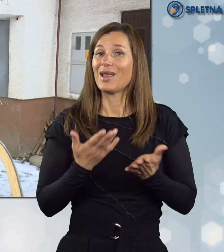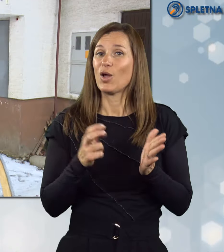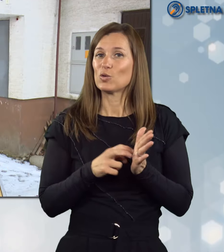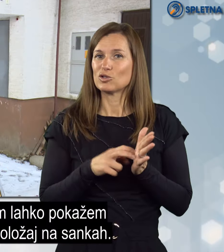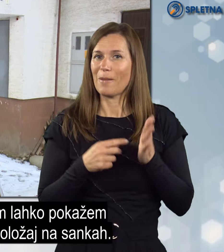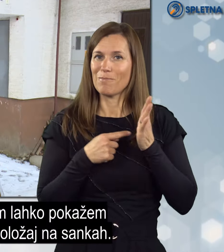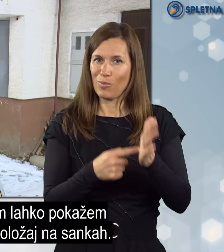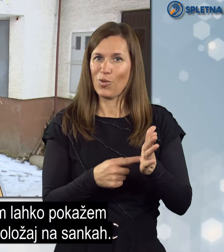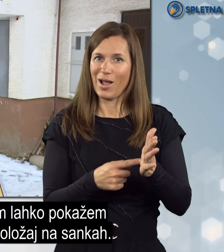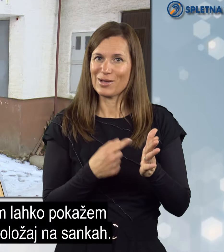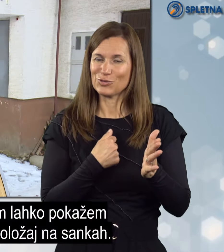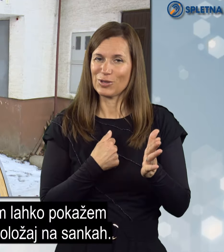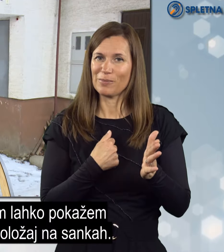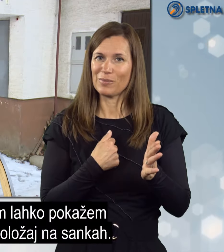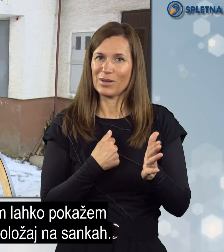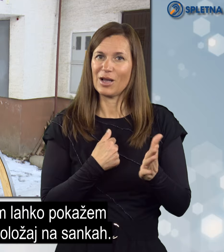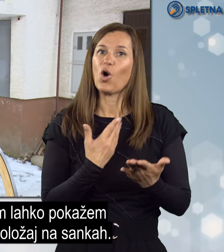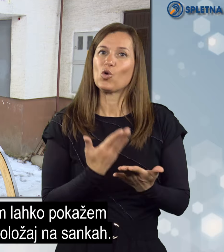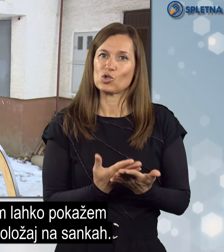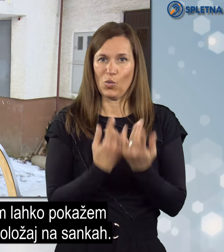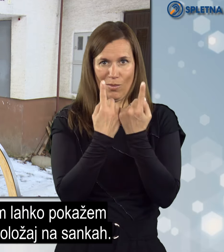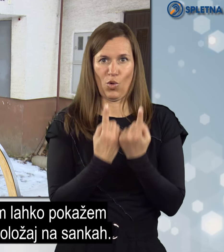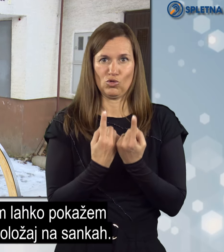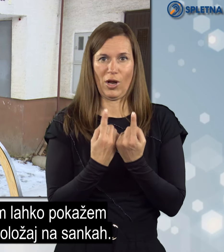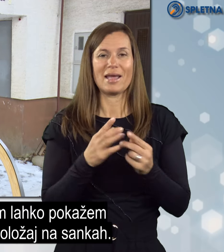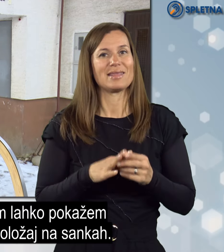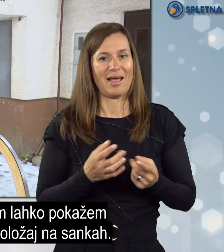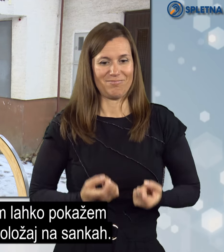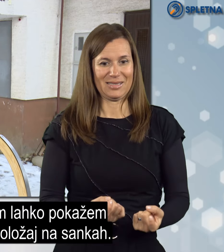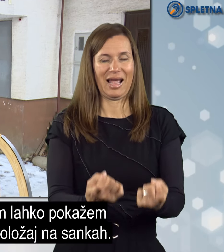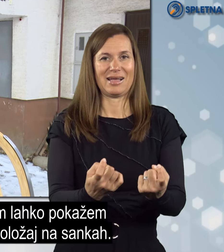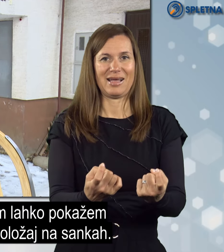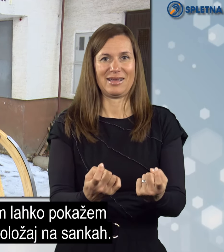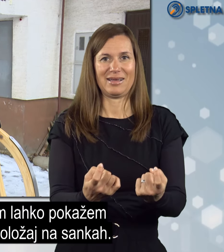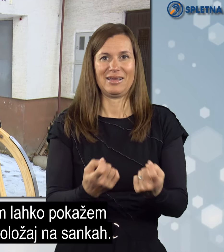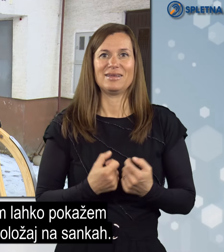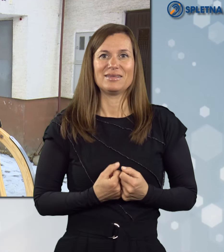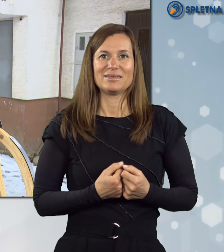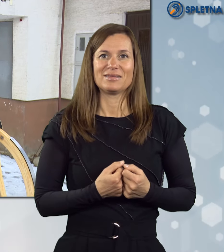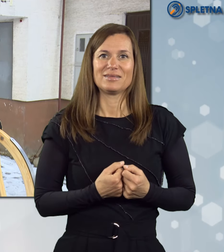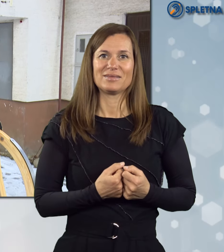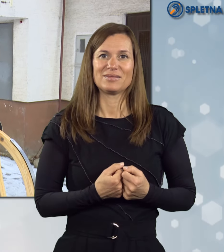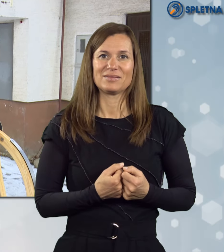Mogoče vam lahko pokažem še osnovni položaj na sankah.